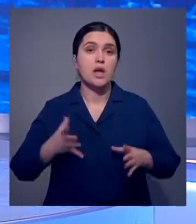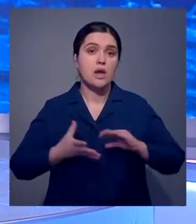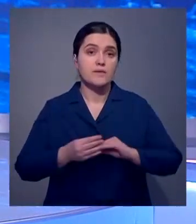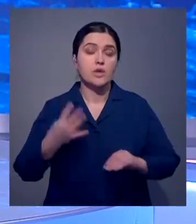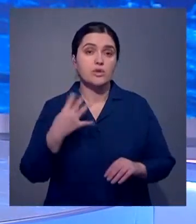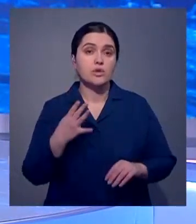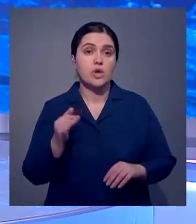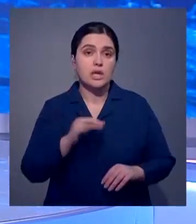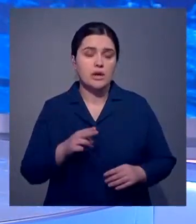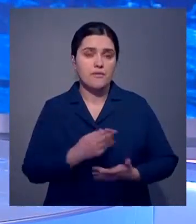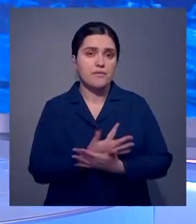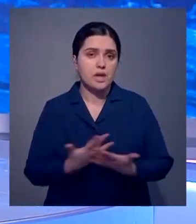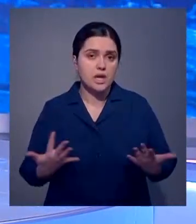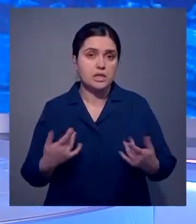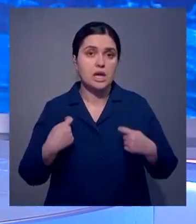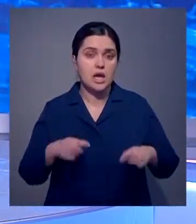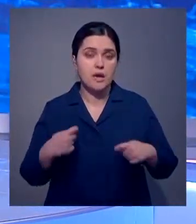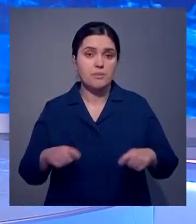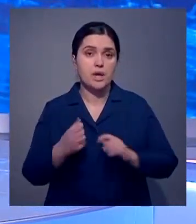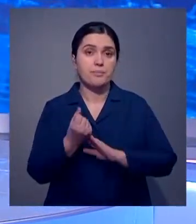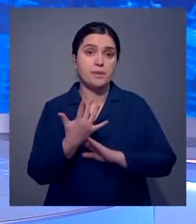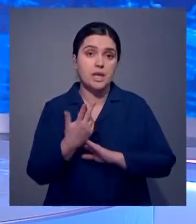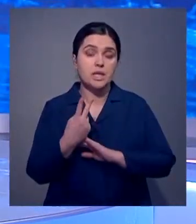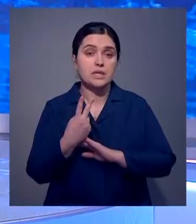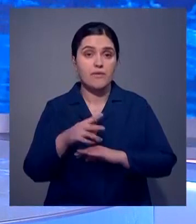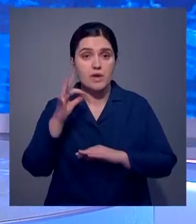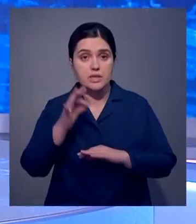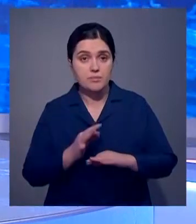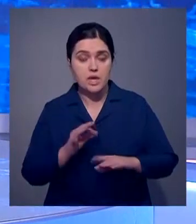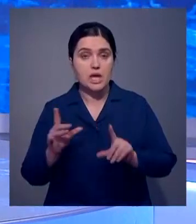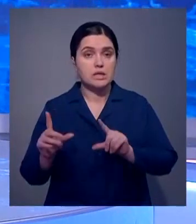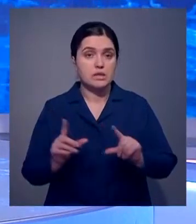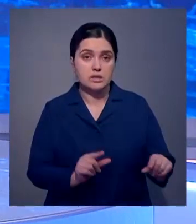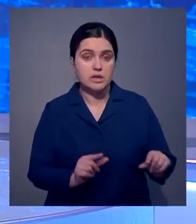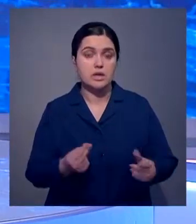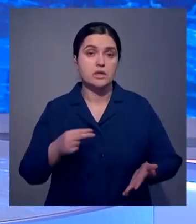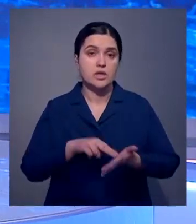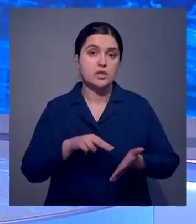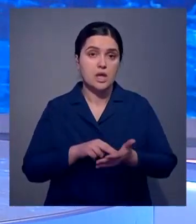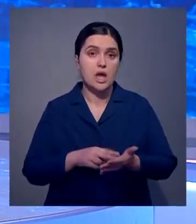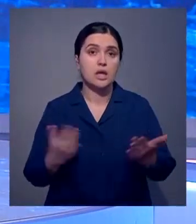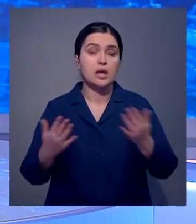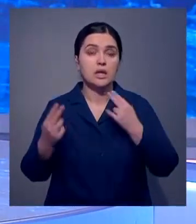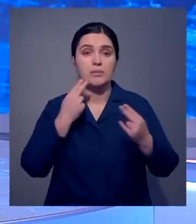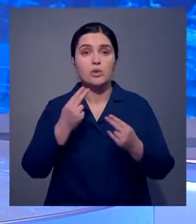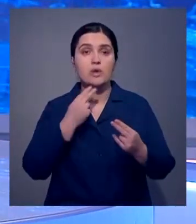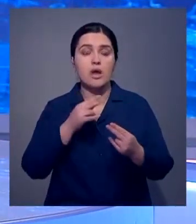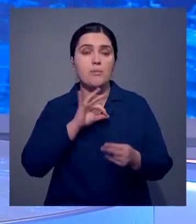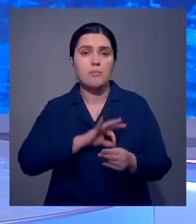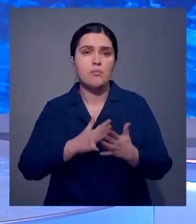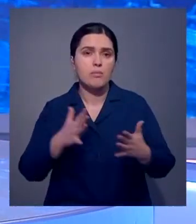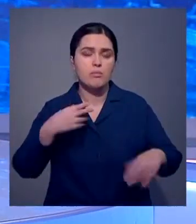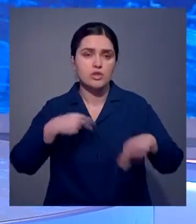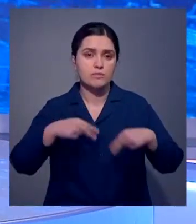области. Всего около 40 видов товаров. Их продавали на 15-20% ниже рыночной цены. Какие продукты